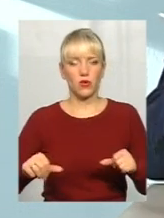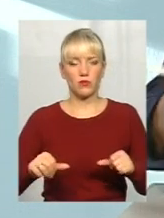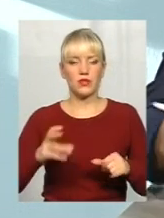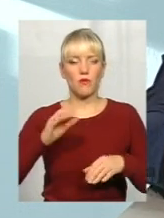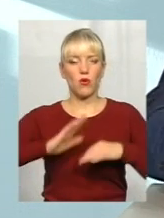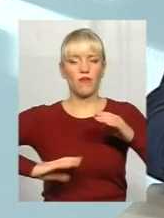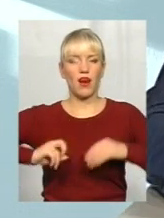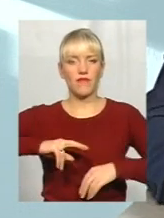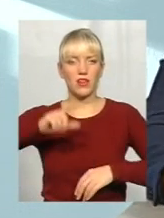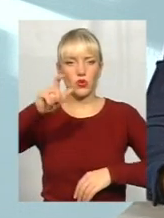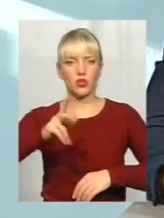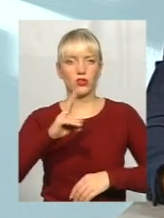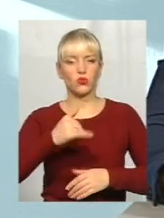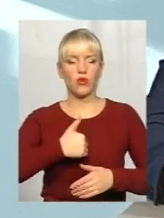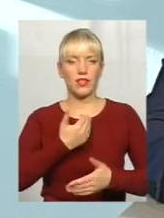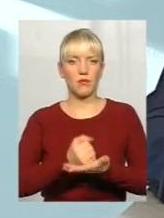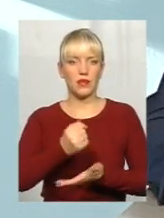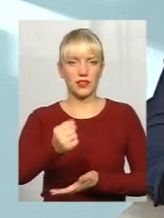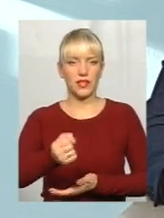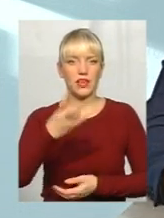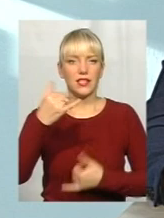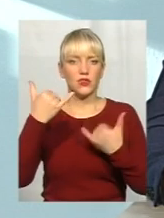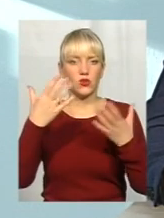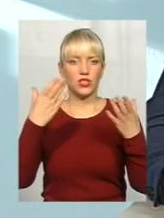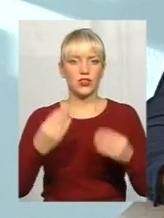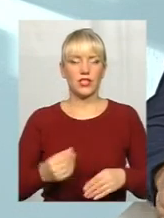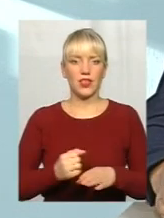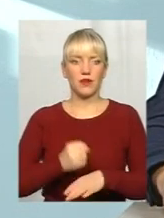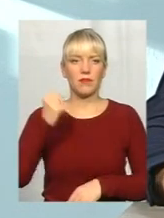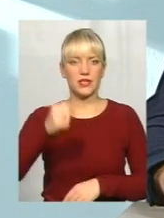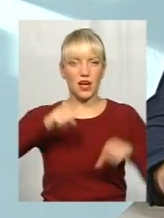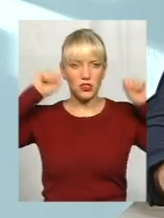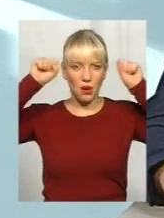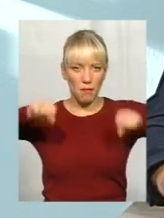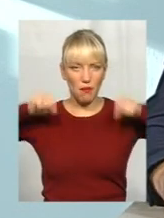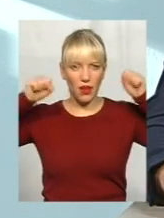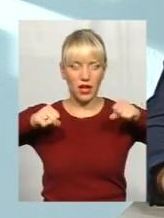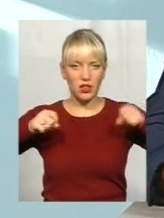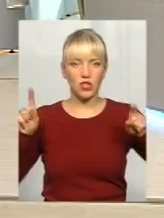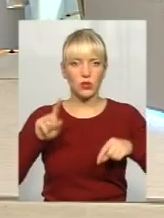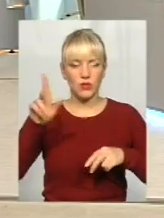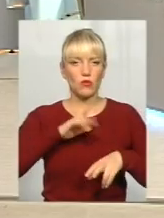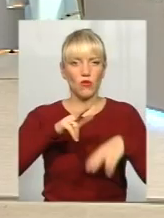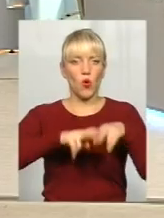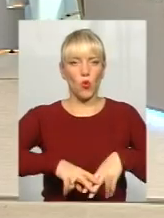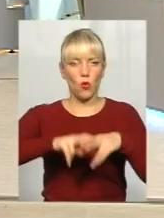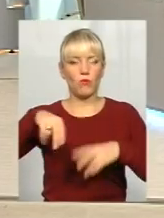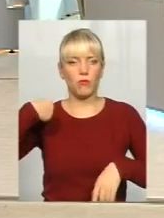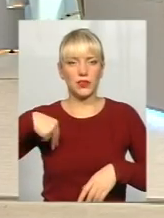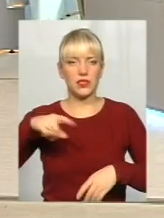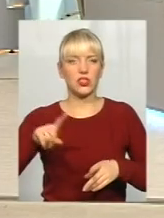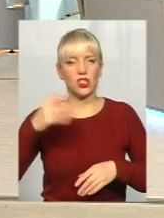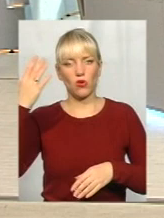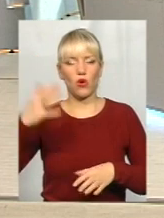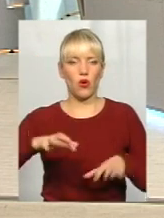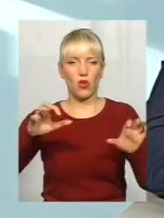тої людини, яка є претендентом. А на сьогоднішній день признач барана, аби він був кумом президента чи якоїсь голови